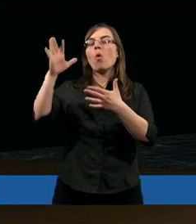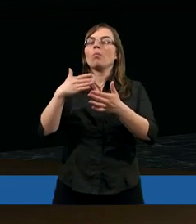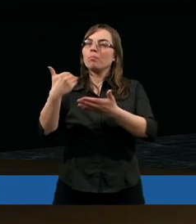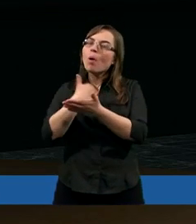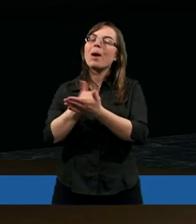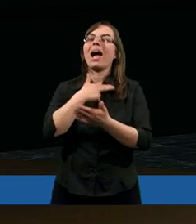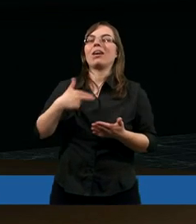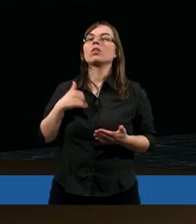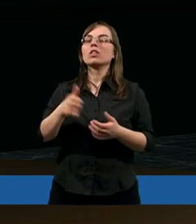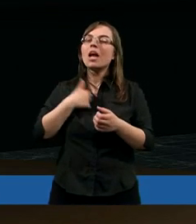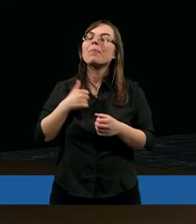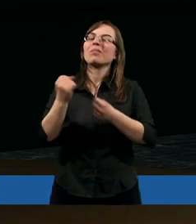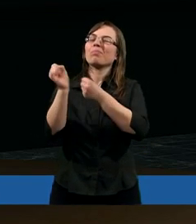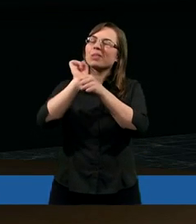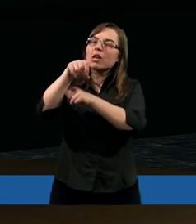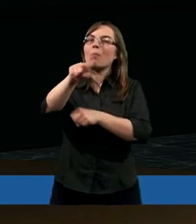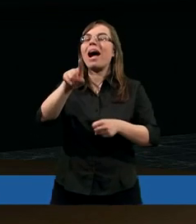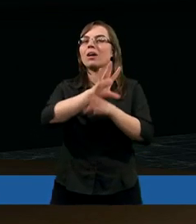abyś nam przymnożył wiary,